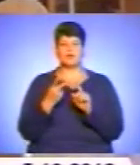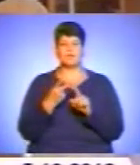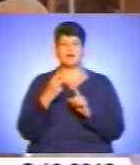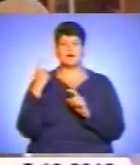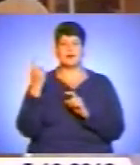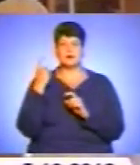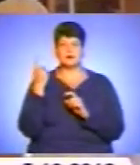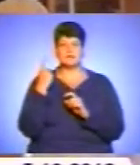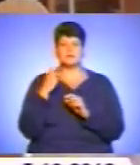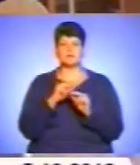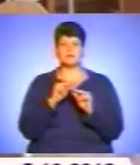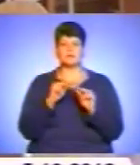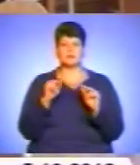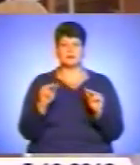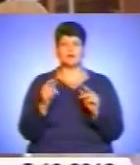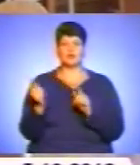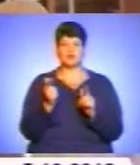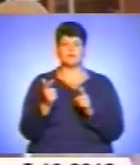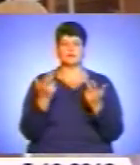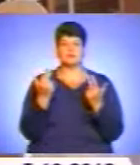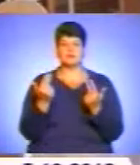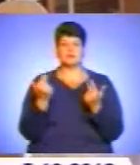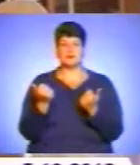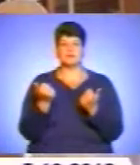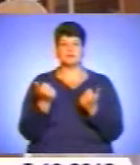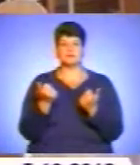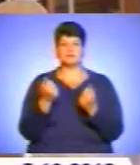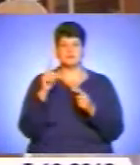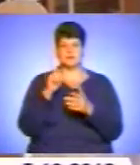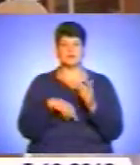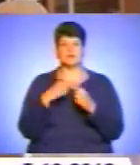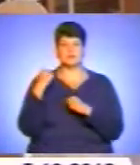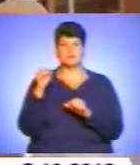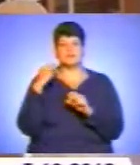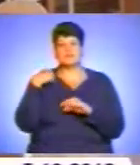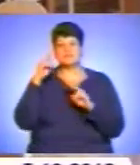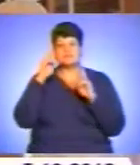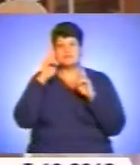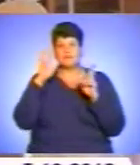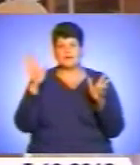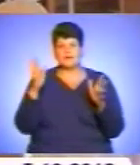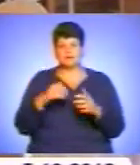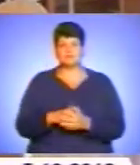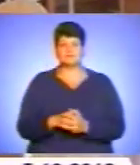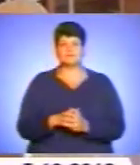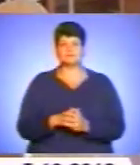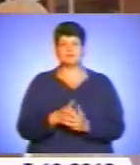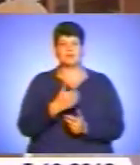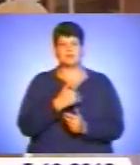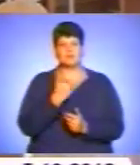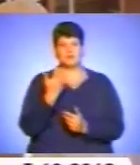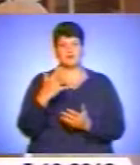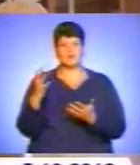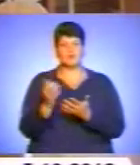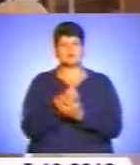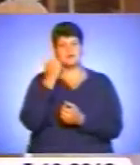преподавателі. Ну, готувалися, також. Сподіваєтесь на перемогу? Не знаю. Зважаю вам успіхів.